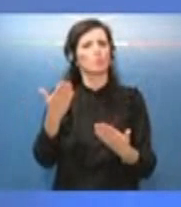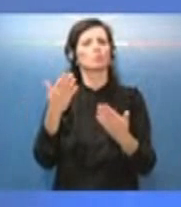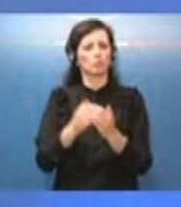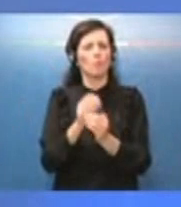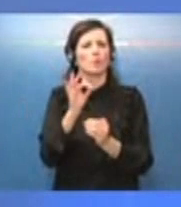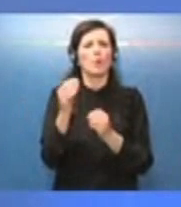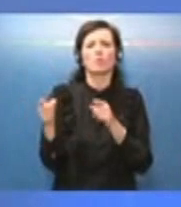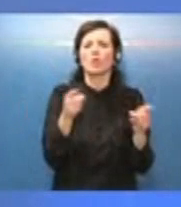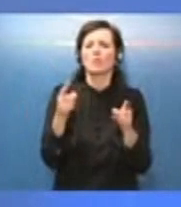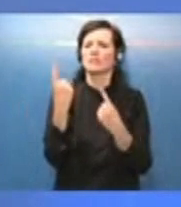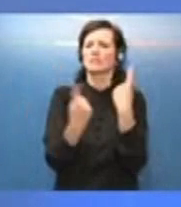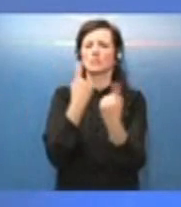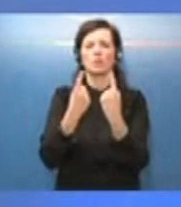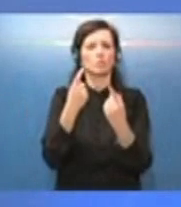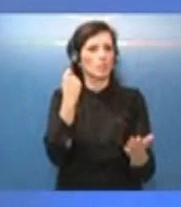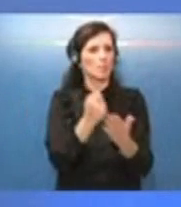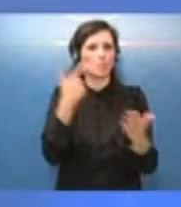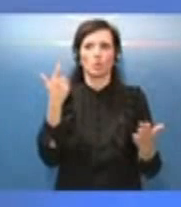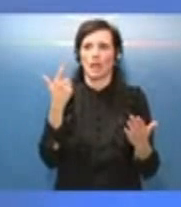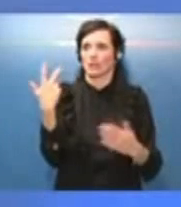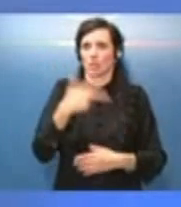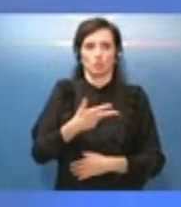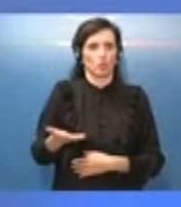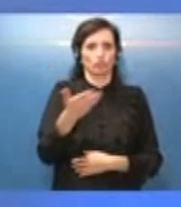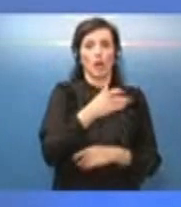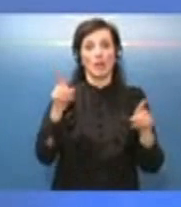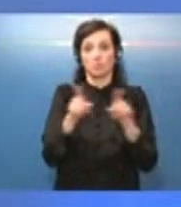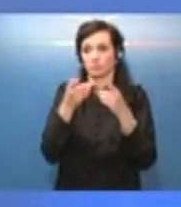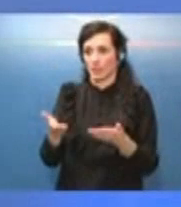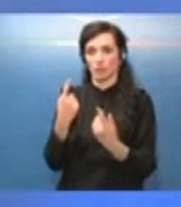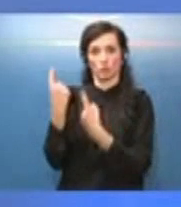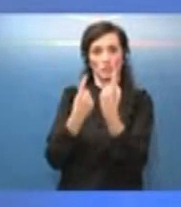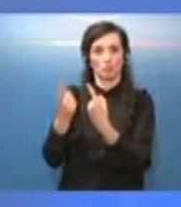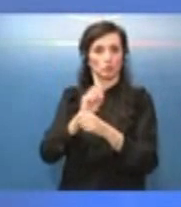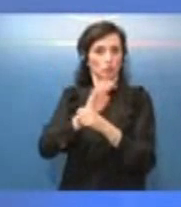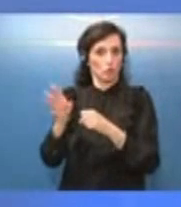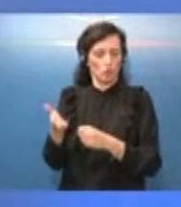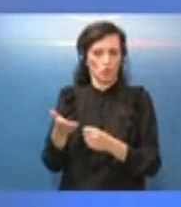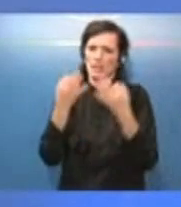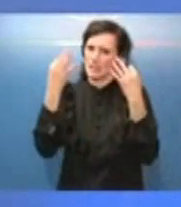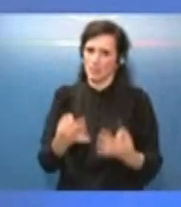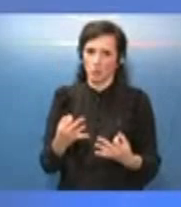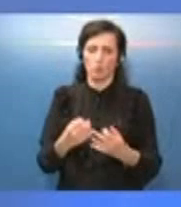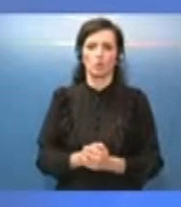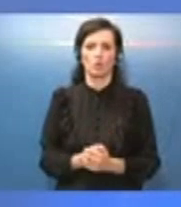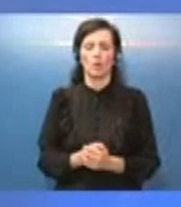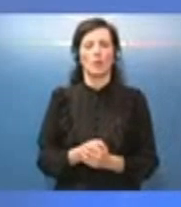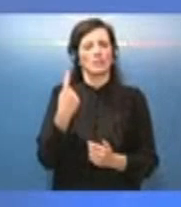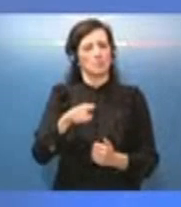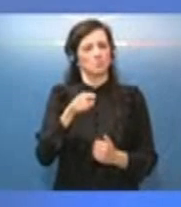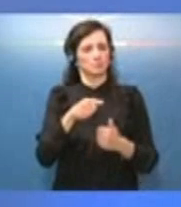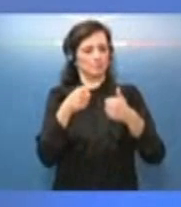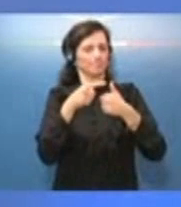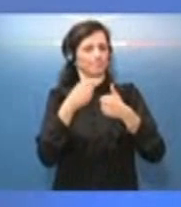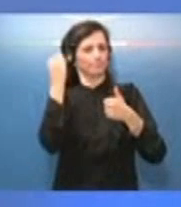grande importanza sociale, come tra l'altro questo è, indubbiamente. Quindi questa è un po' la prima cosa, perché la mancanza di